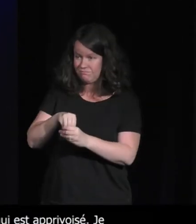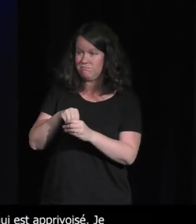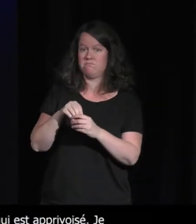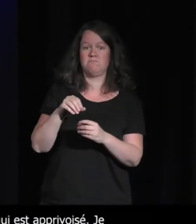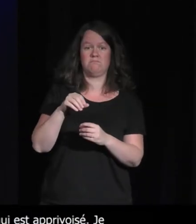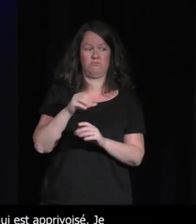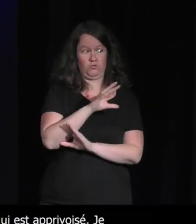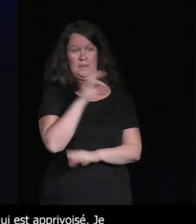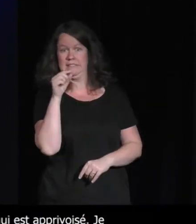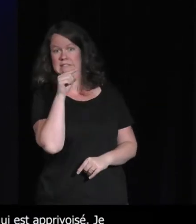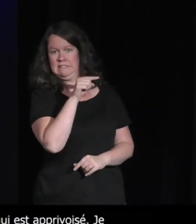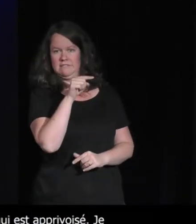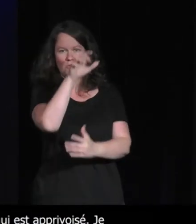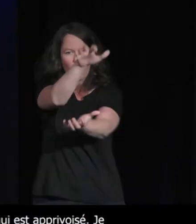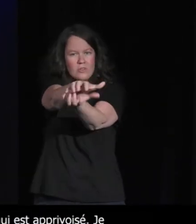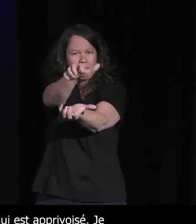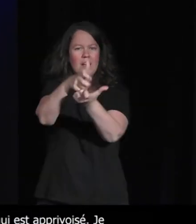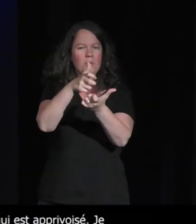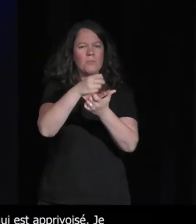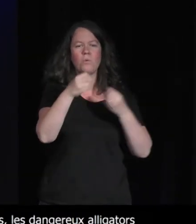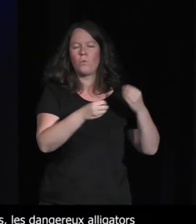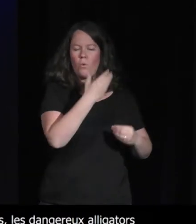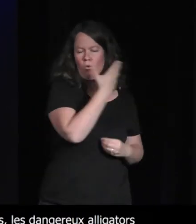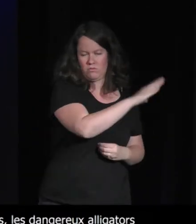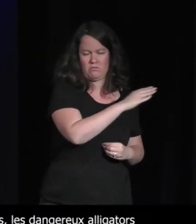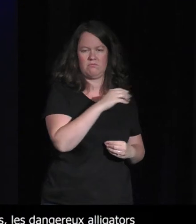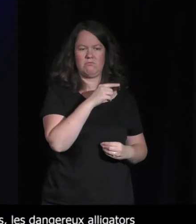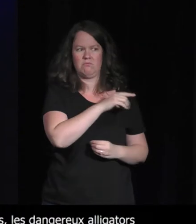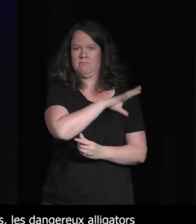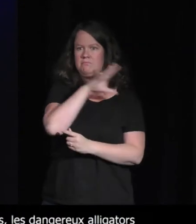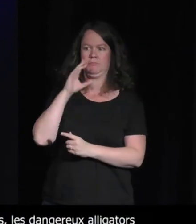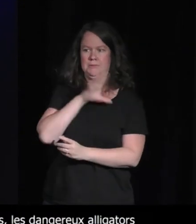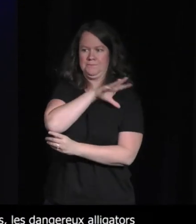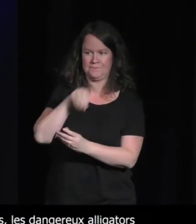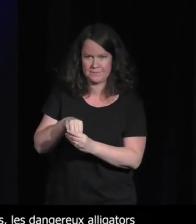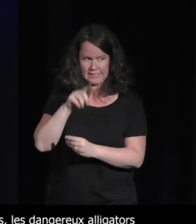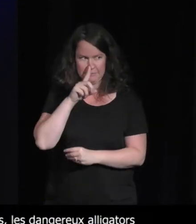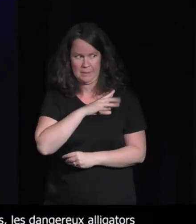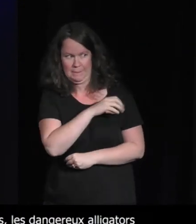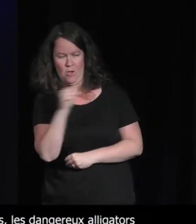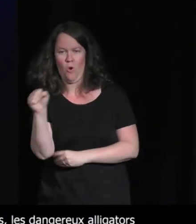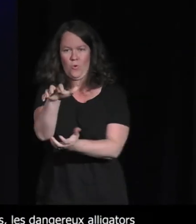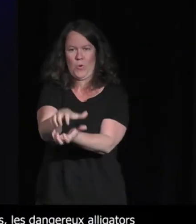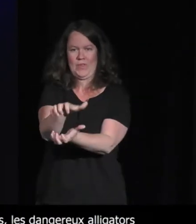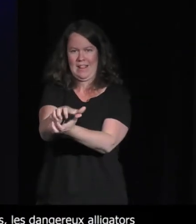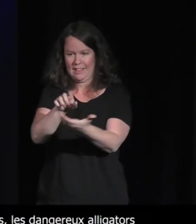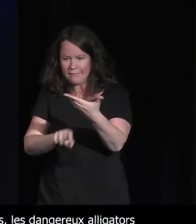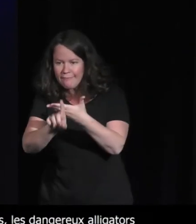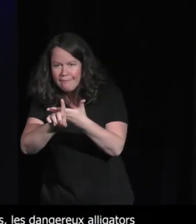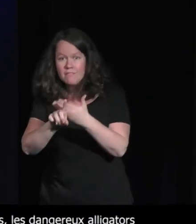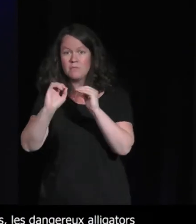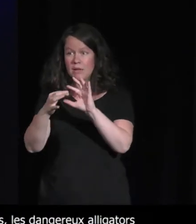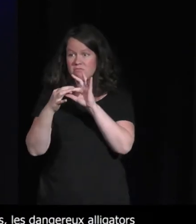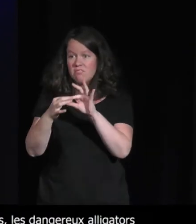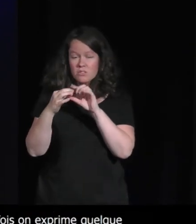choisi un avatar de ce genre là à la fois on exprime quelque chose de dangereux mais en même temps on est là pour rencontrer autrui et donc c'est